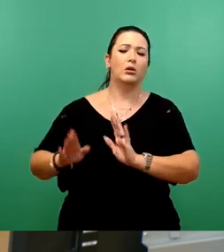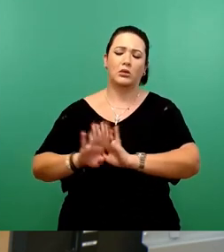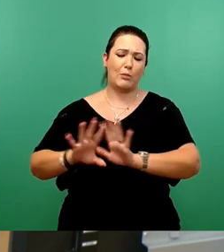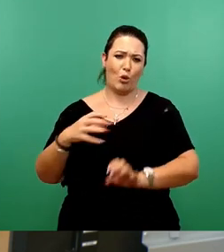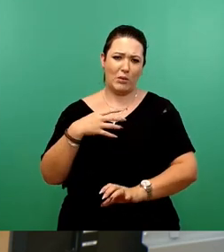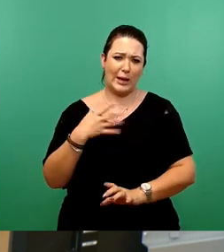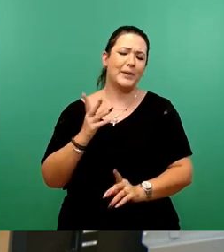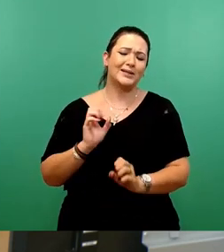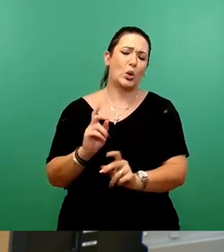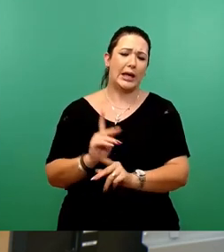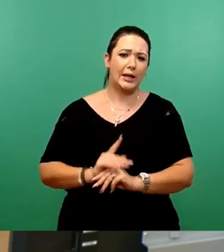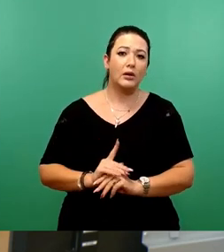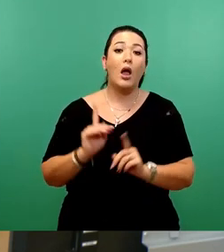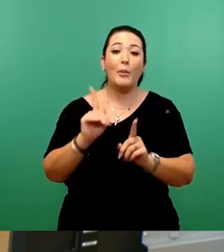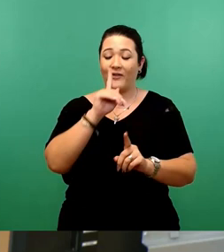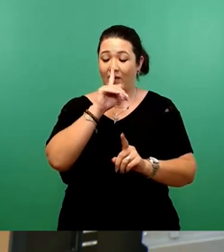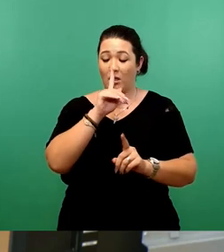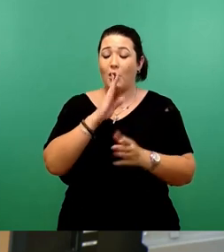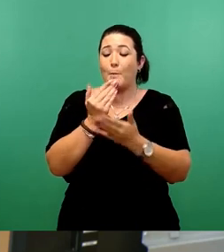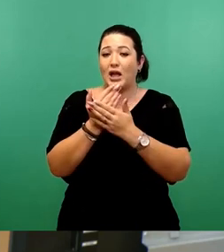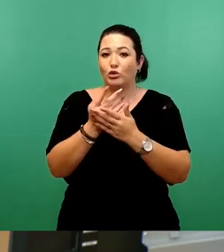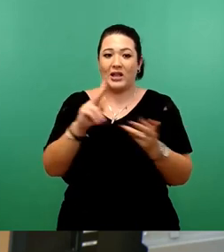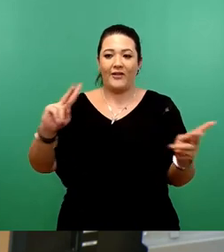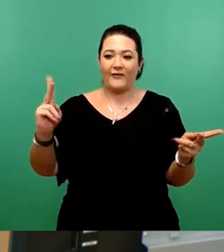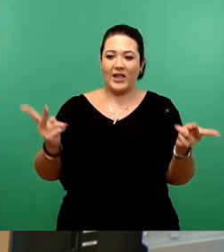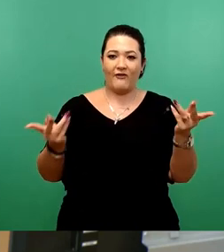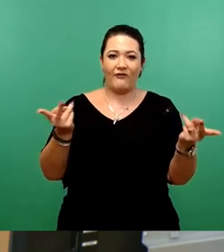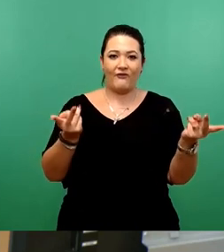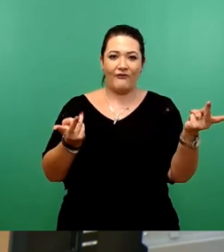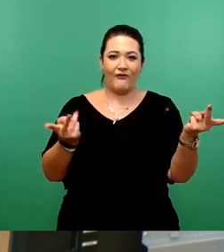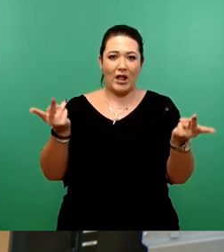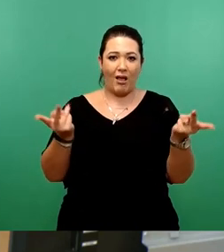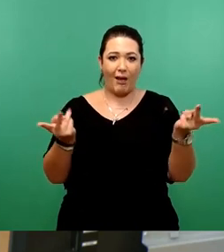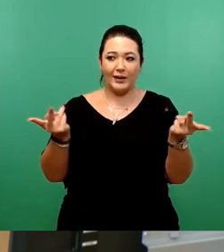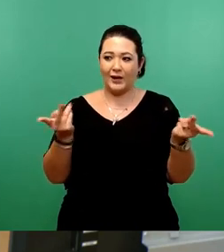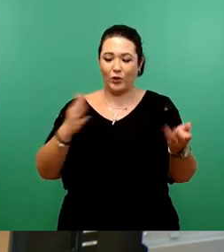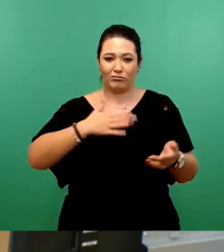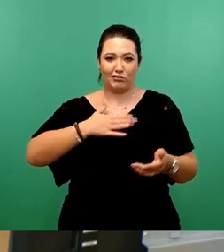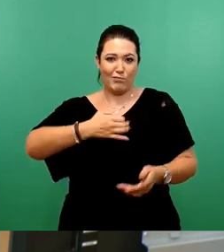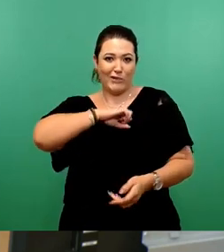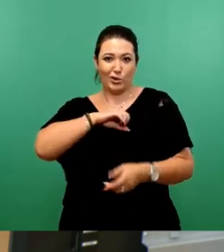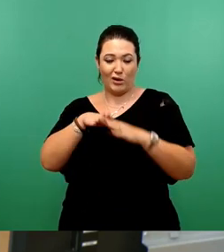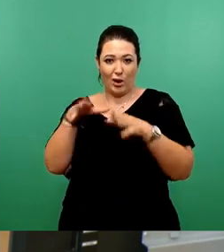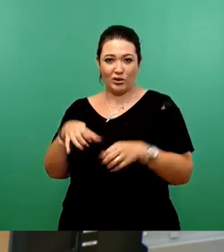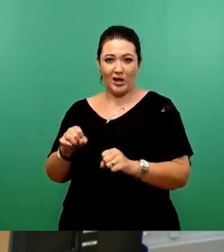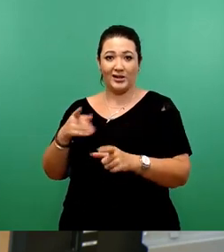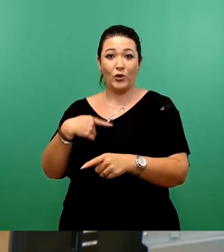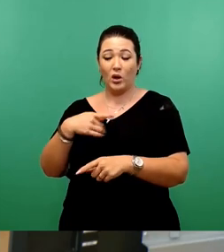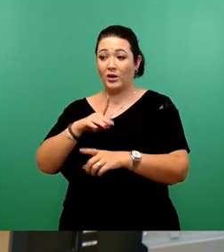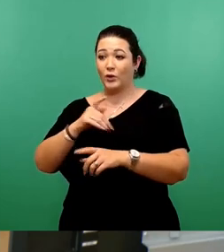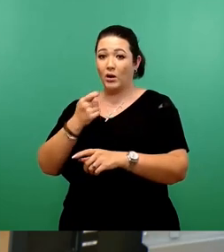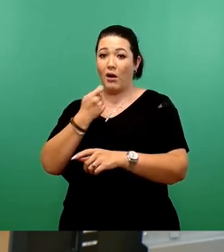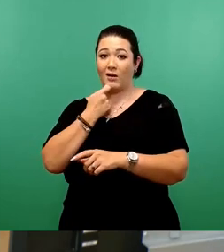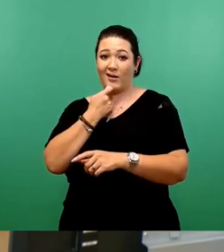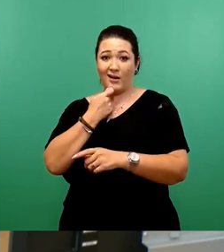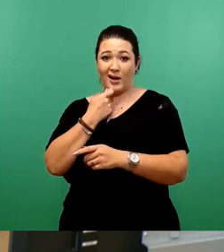ein Beispiel des eigenen persönlichen Haushalts. Wenn wir jetzt zum Beispiel an Einkaufen denken, Nahrungsmittel ist schwierig, kann ich vielleicht sparen, aber